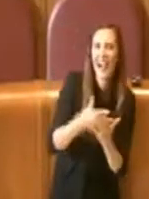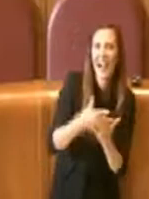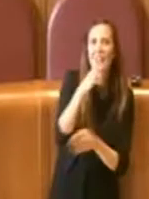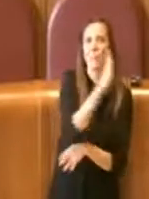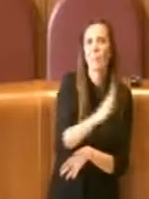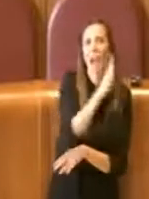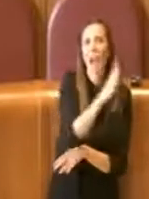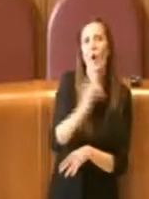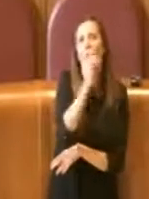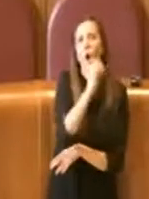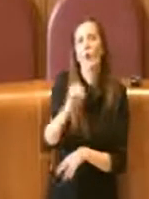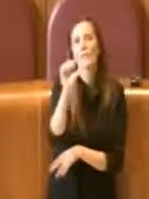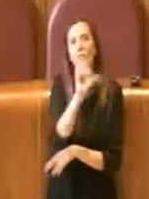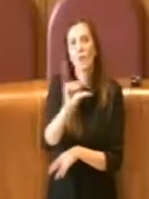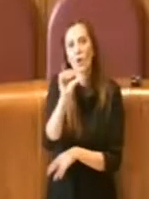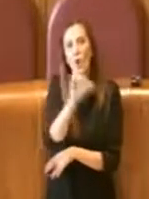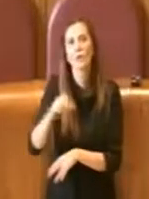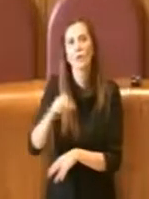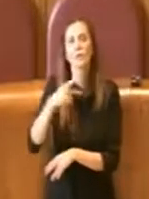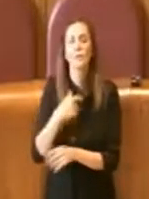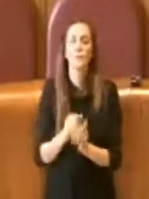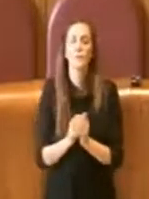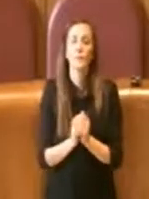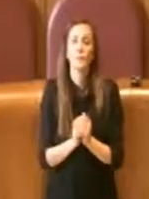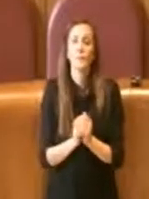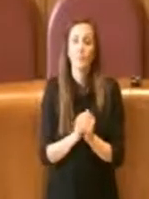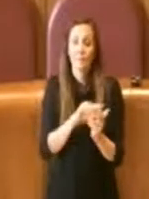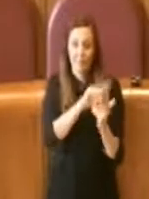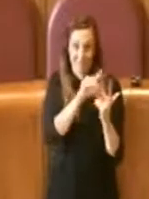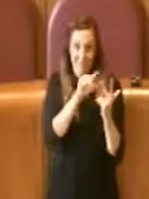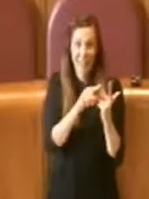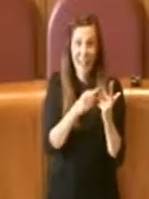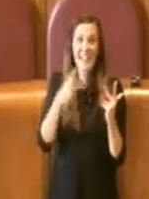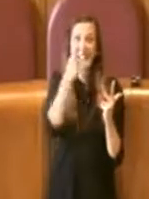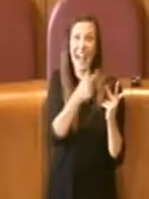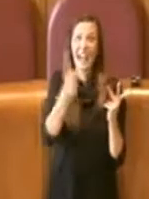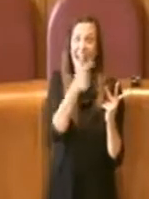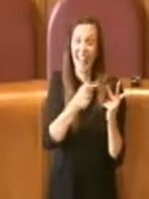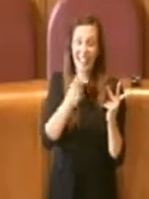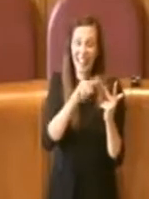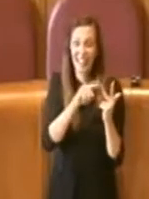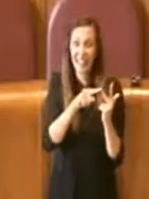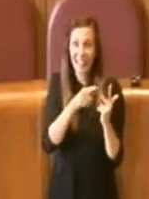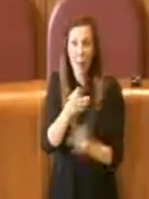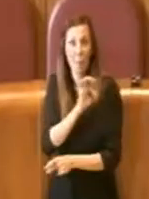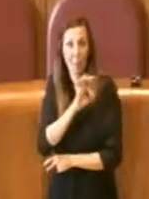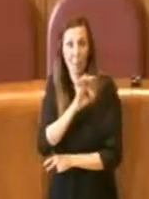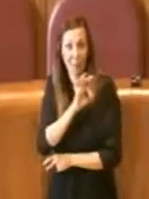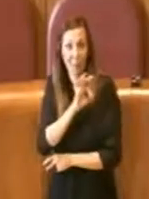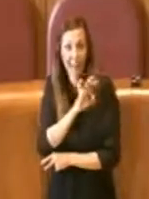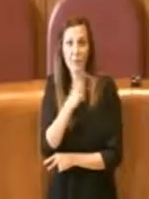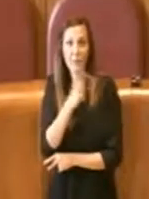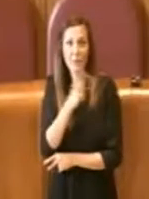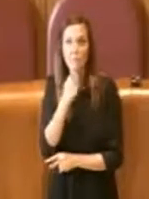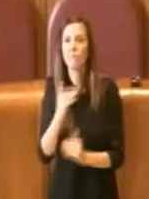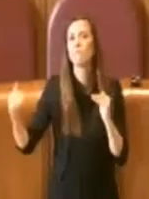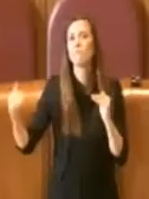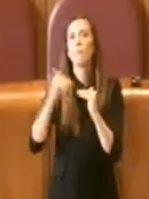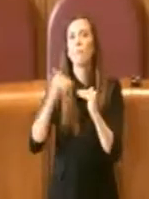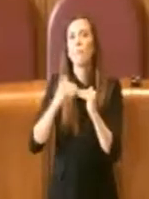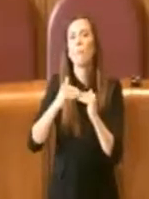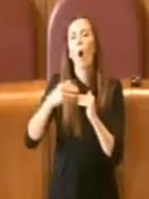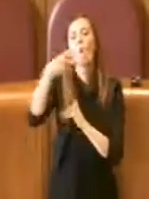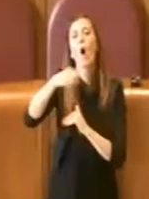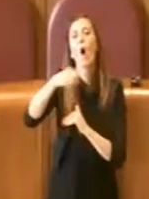Stone e Quentin Tarantino, tant'è che proprio quest'ultimo, in occasione dei Golden Globe 2016, lo definì al pari di Mozart e